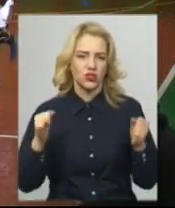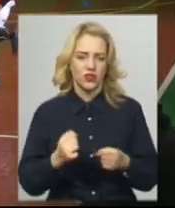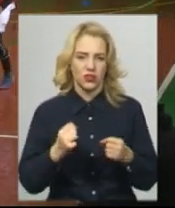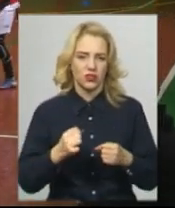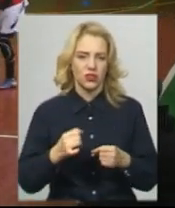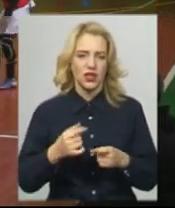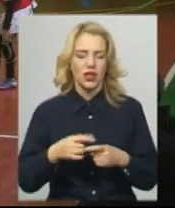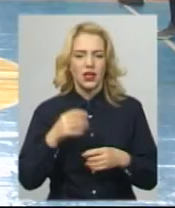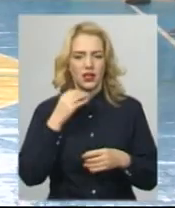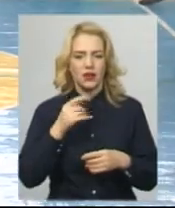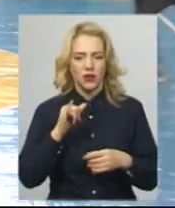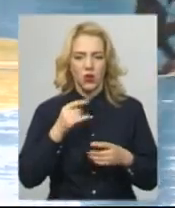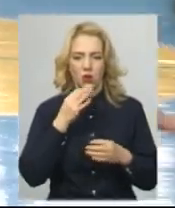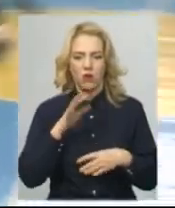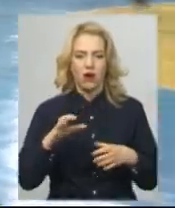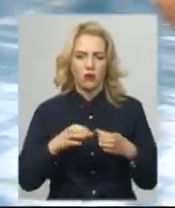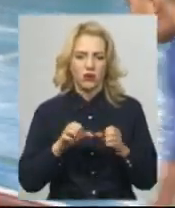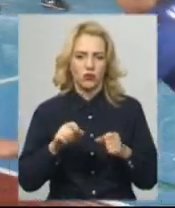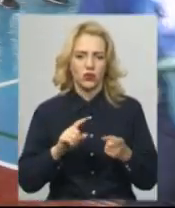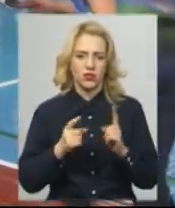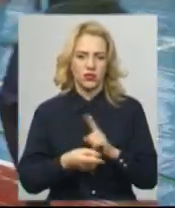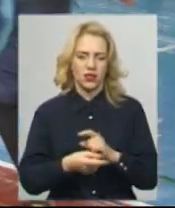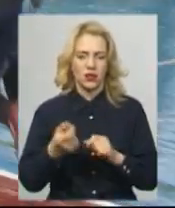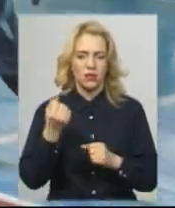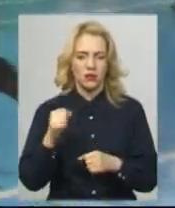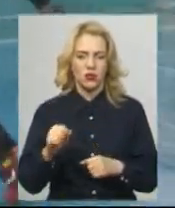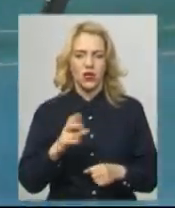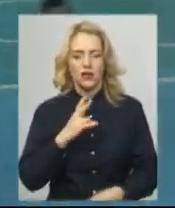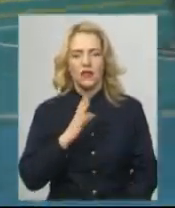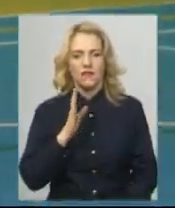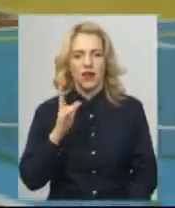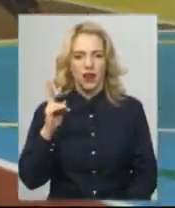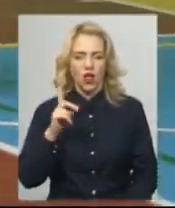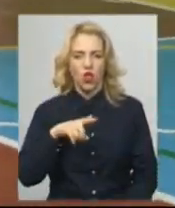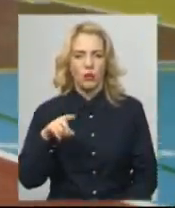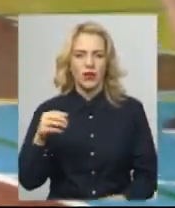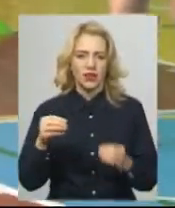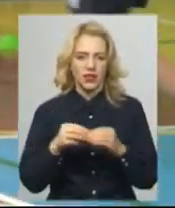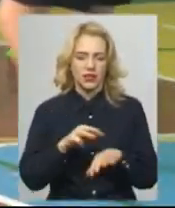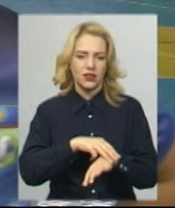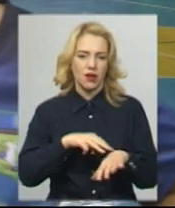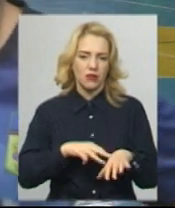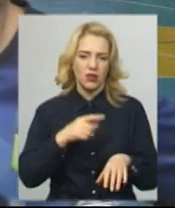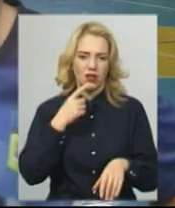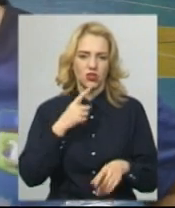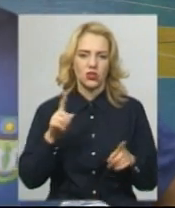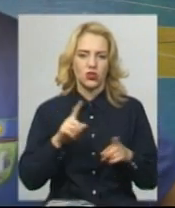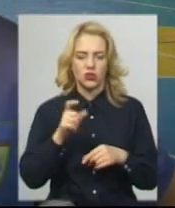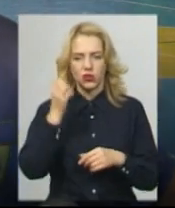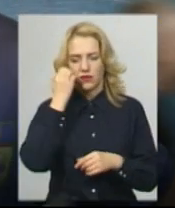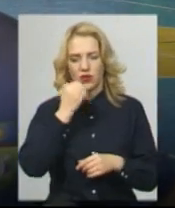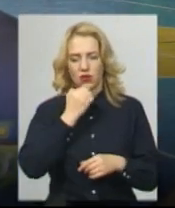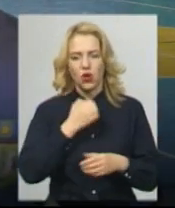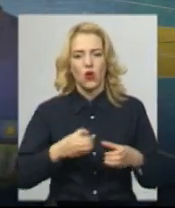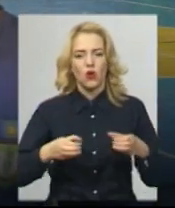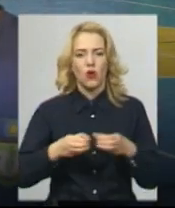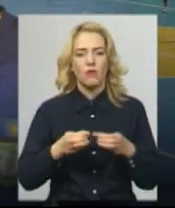-яка команда може стати переможцем. Капитан команди НВК номер 10 Дмитро Шевчук каже, перемогли завдяки командній роботі. Всіх підтримував,